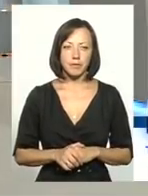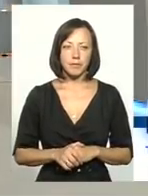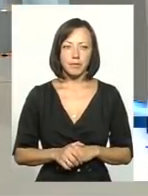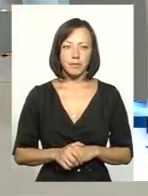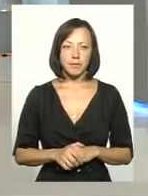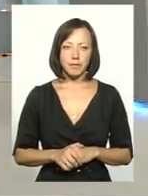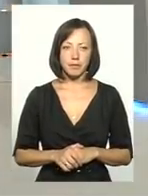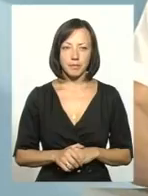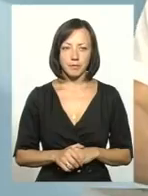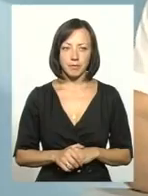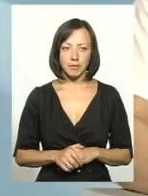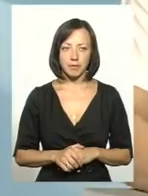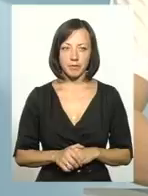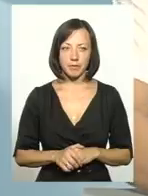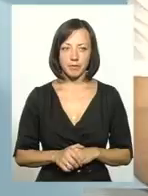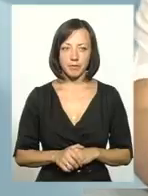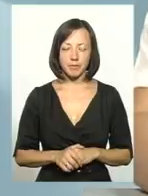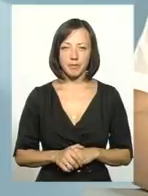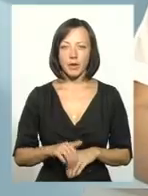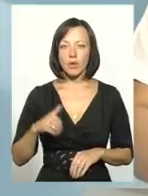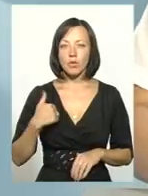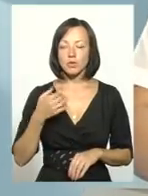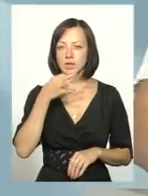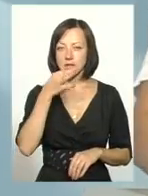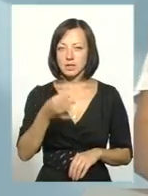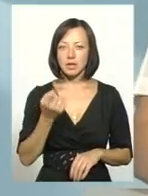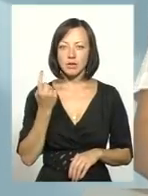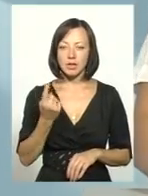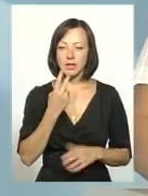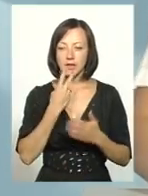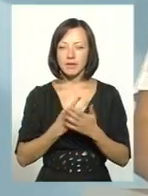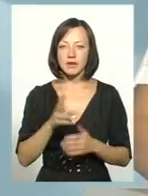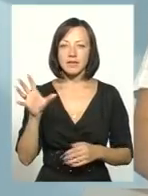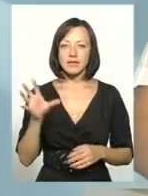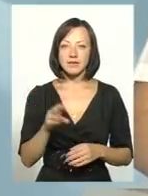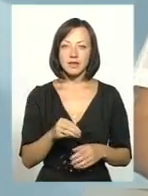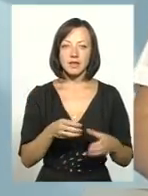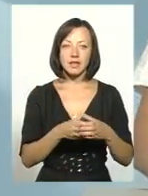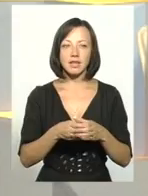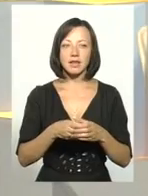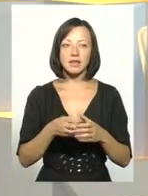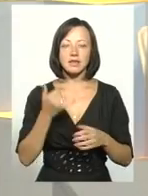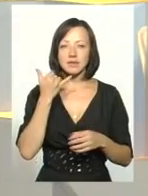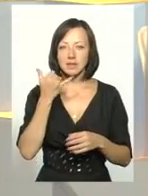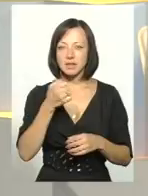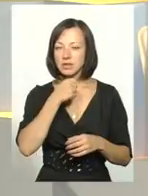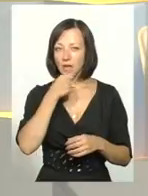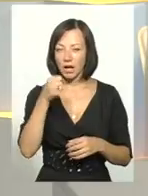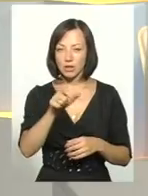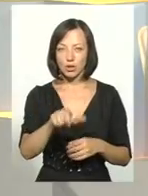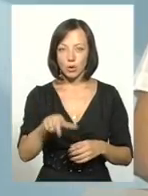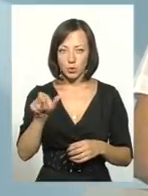Ви знаєте, я вам хочу сказати одну річ. О, дивіться, всі категорії людей, які дзвонять, зазвичай це люди старші.